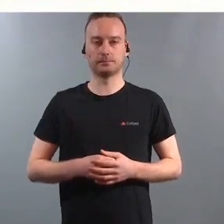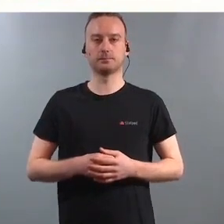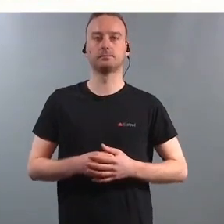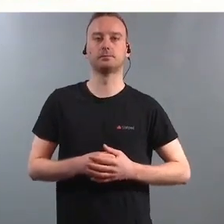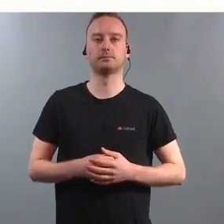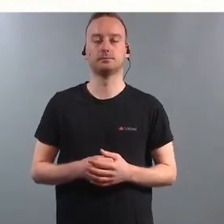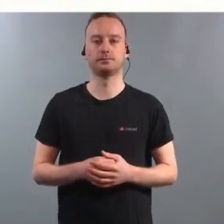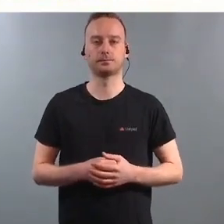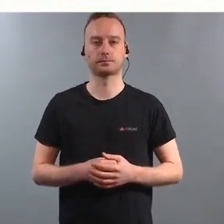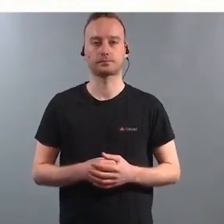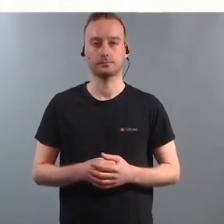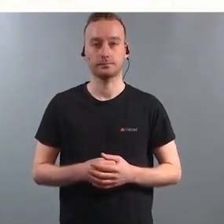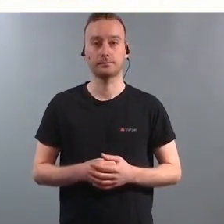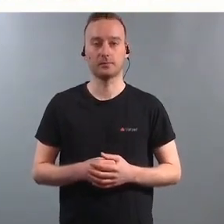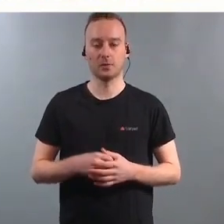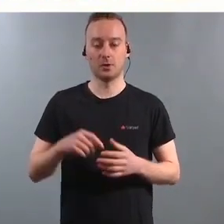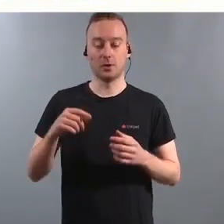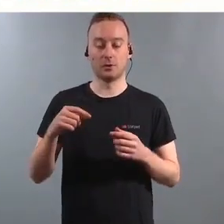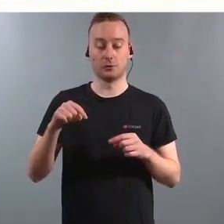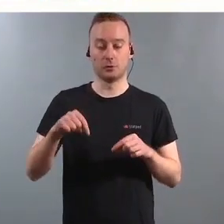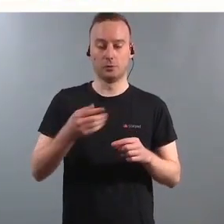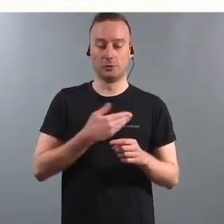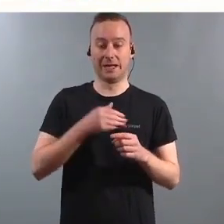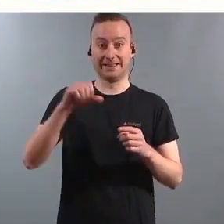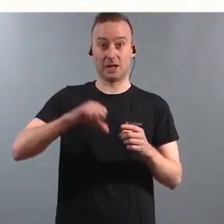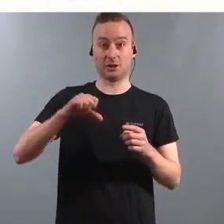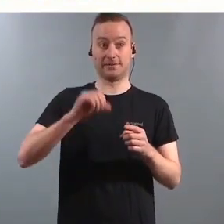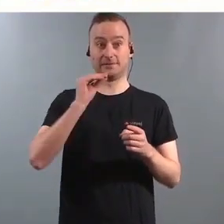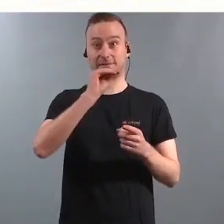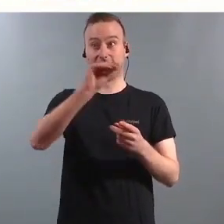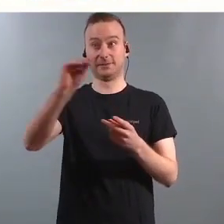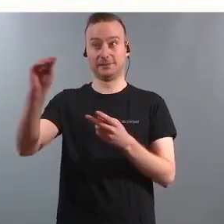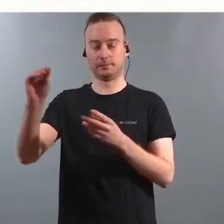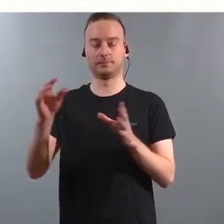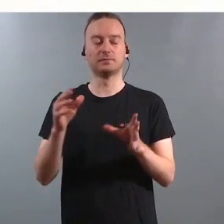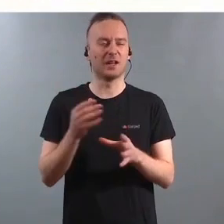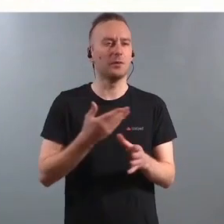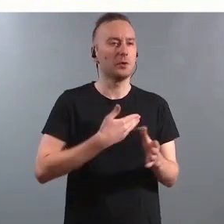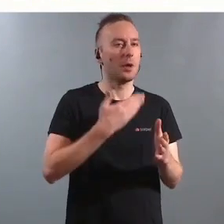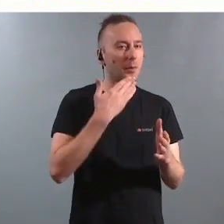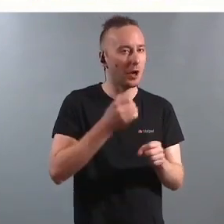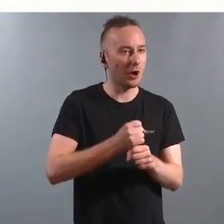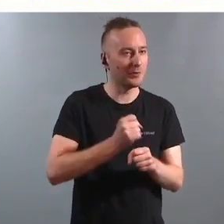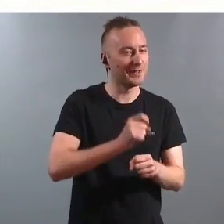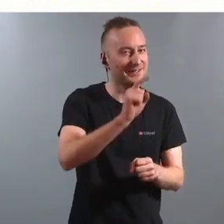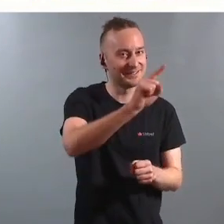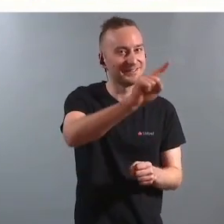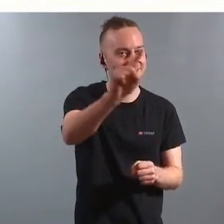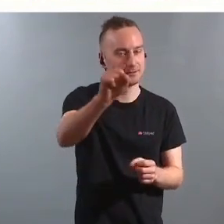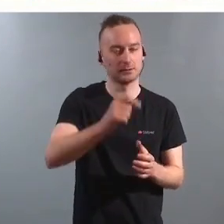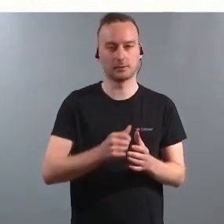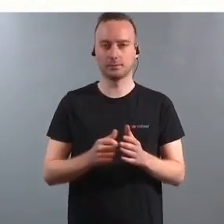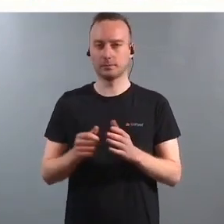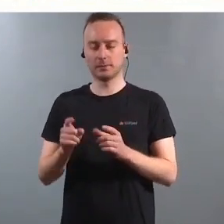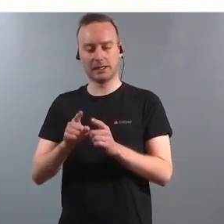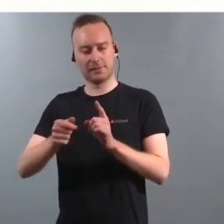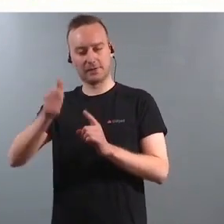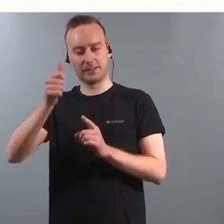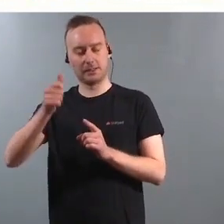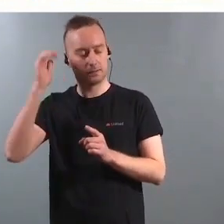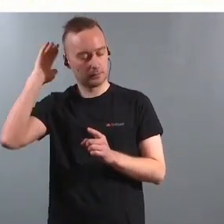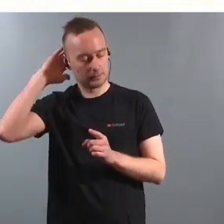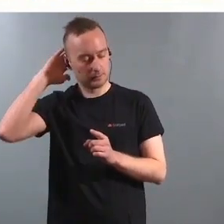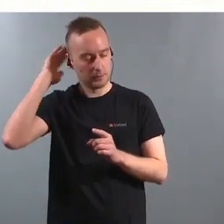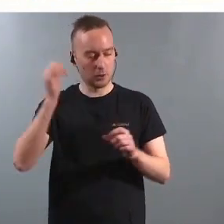Når det er sagt, når jeg nå har vært veldig negativ, så er det i hvert fall mye godt arbeid der ute også, men det er viktig å være klar over at både på